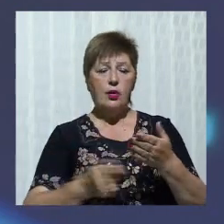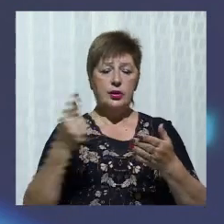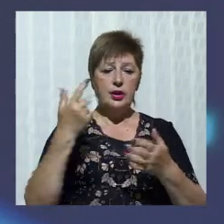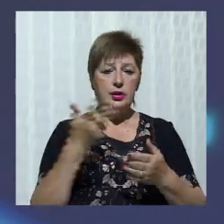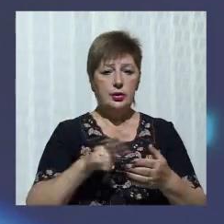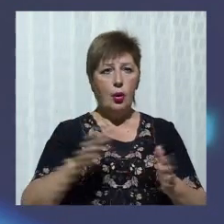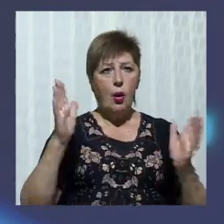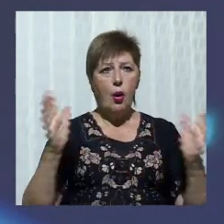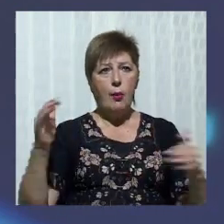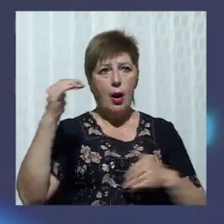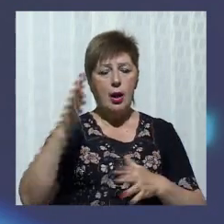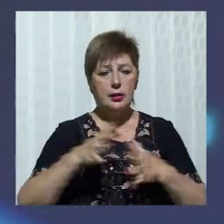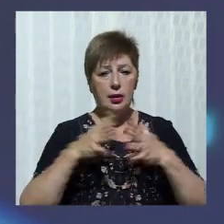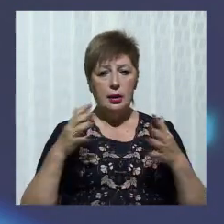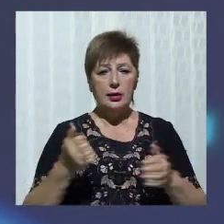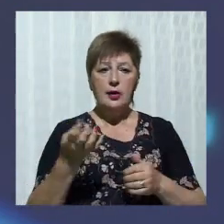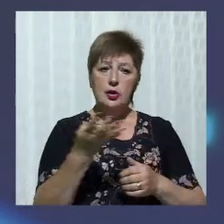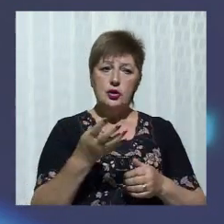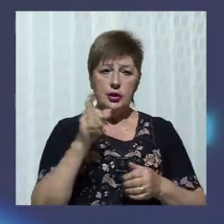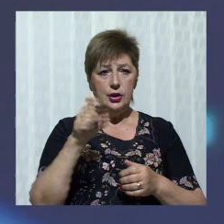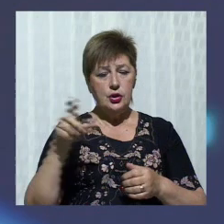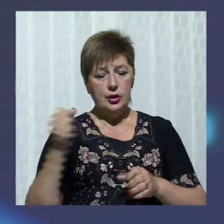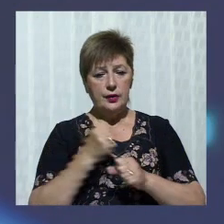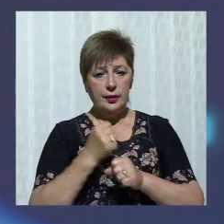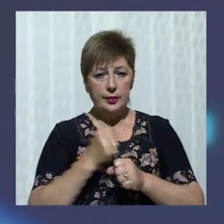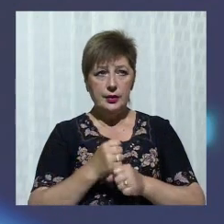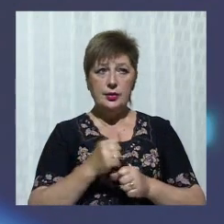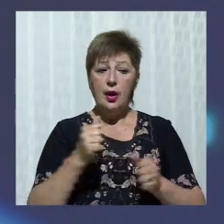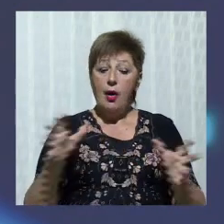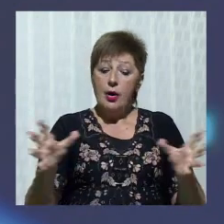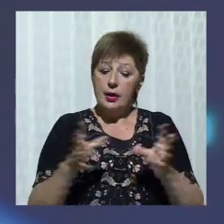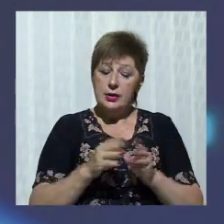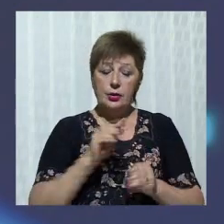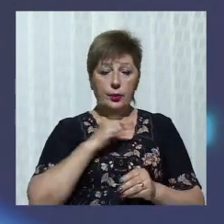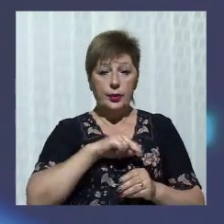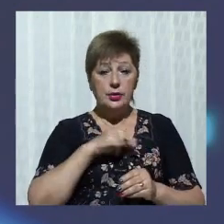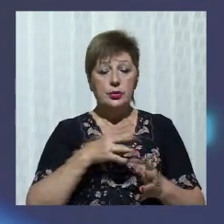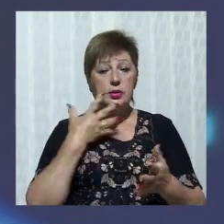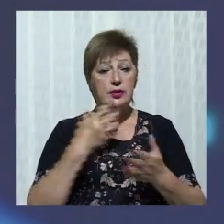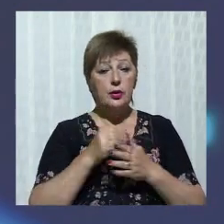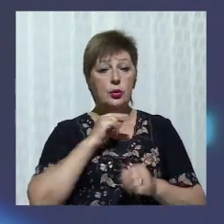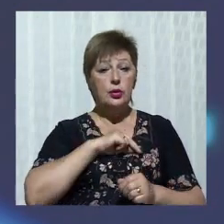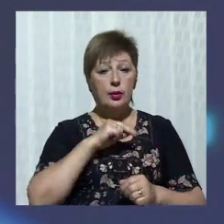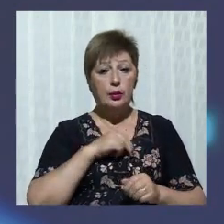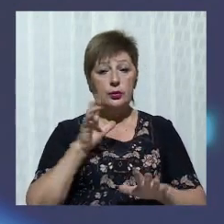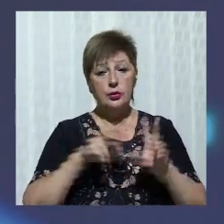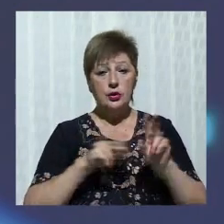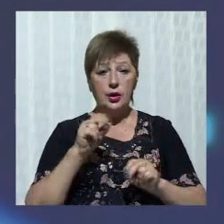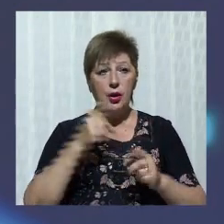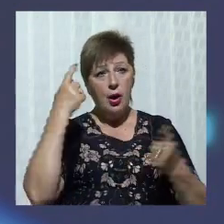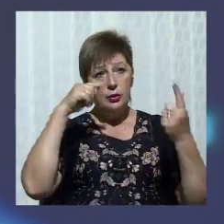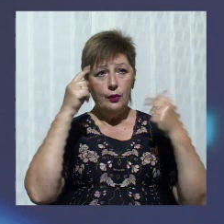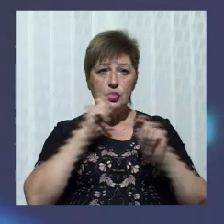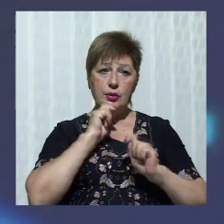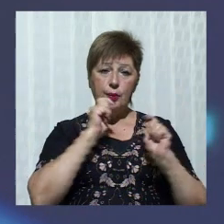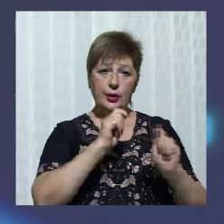працює четверо молодих людей. Над кожним ескізом і муралом хлопці працюють разом. Свою роботу вважають творчим подарунком місту,